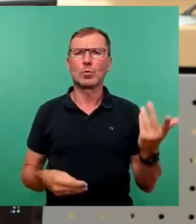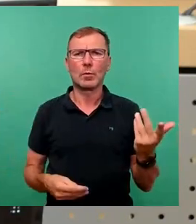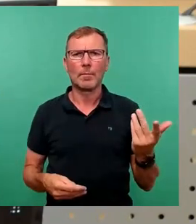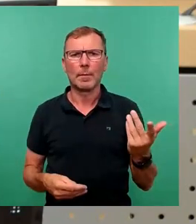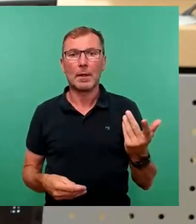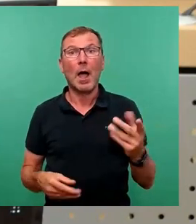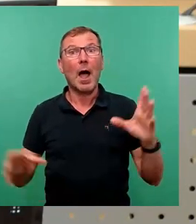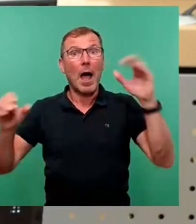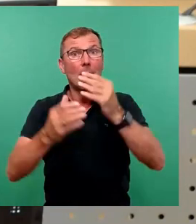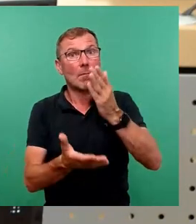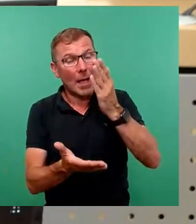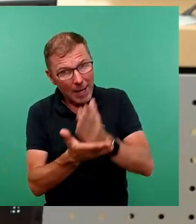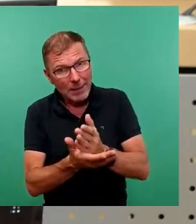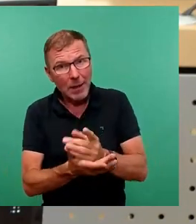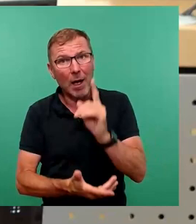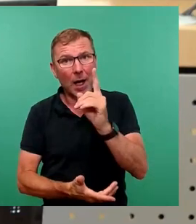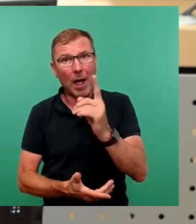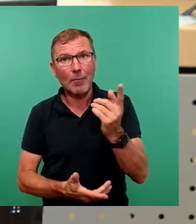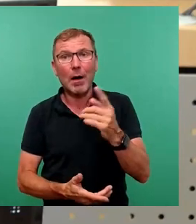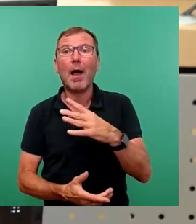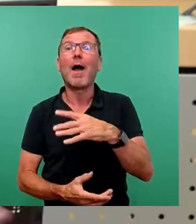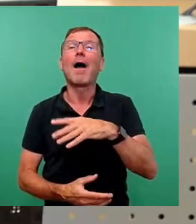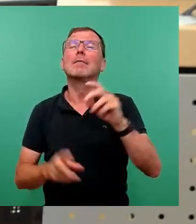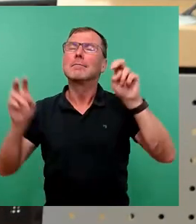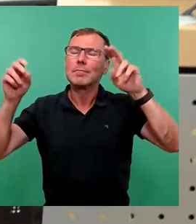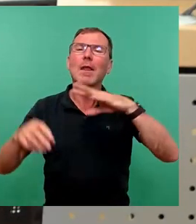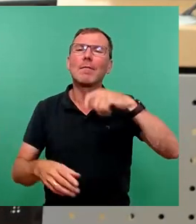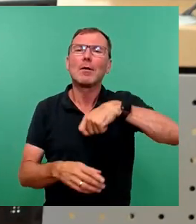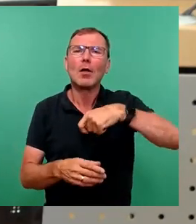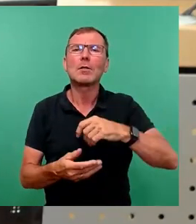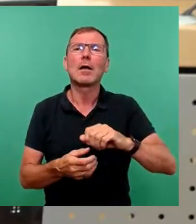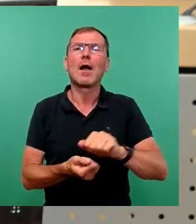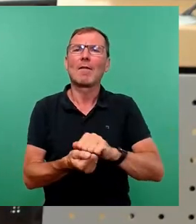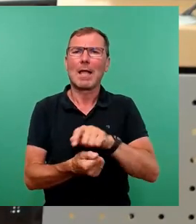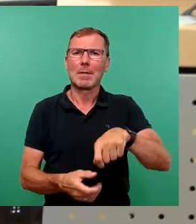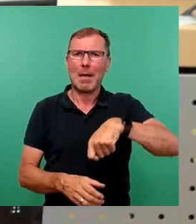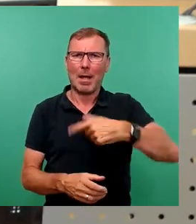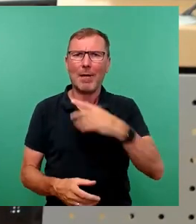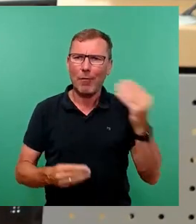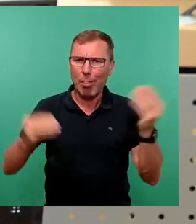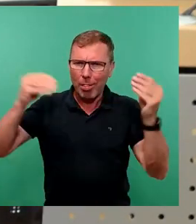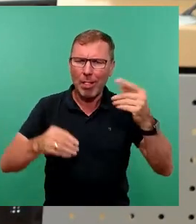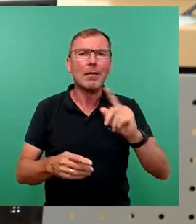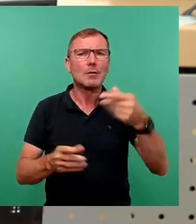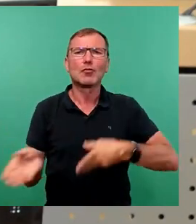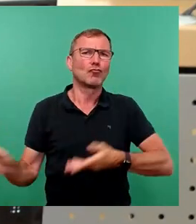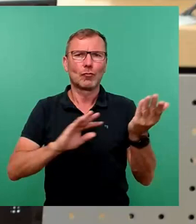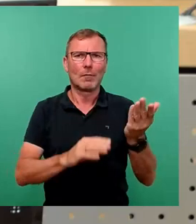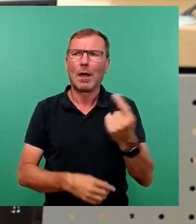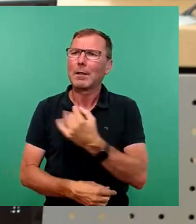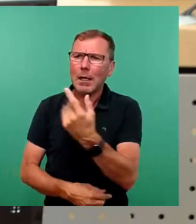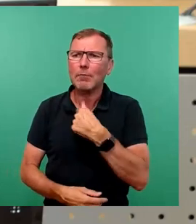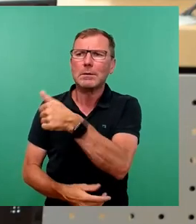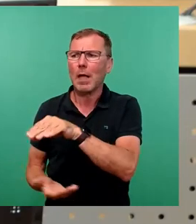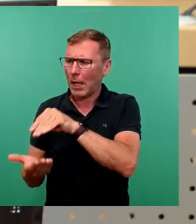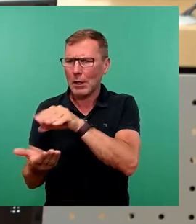aber am Ende kann ich nur sagen, viele Köche verderben den Brei. Das ist ein altes Sprichwort und jeder hat so irgendwas mitgenommen. Aber